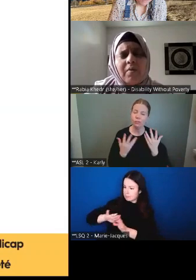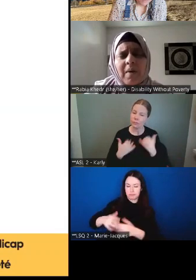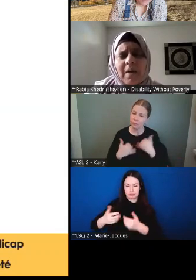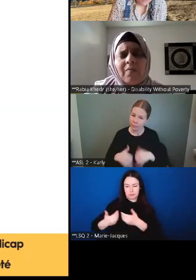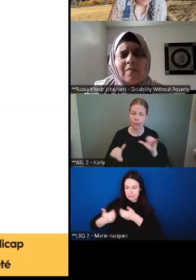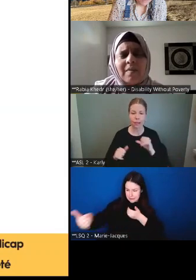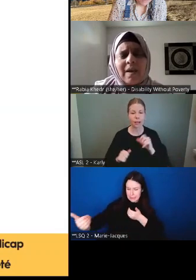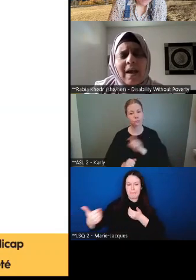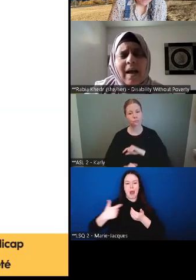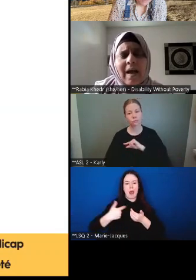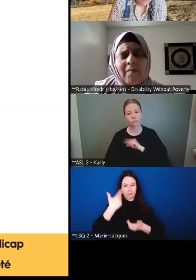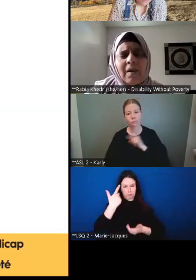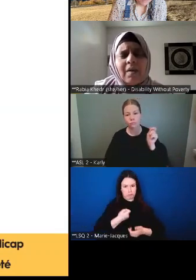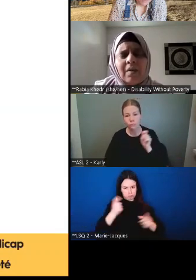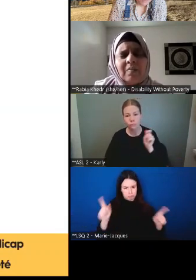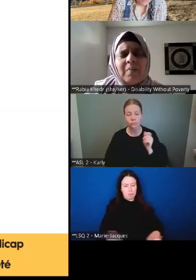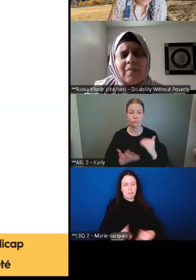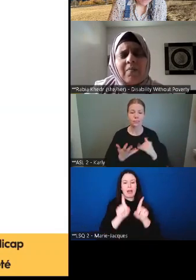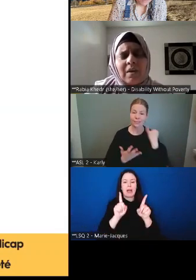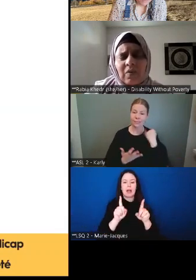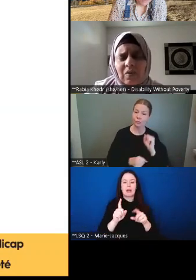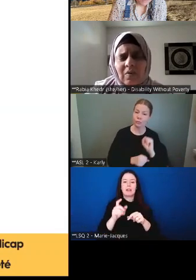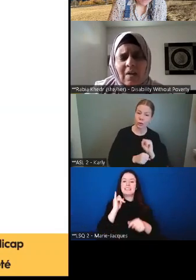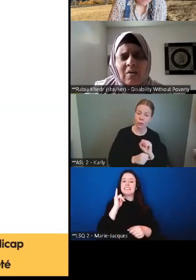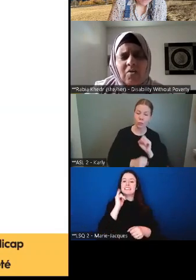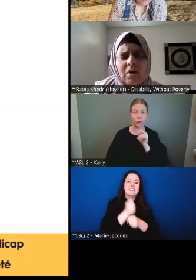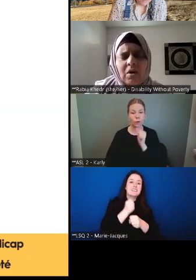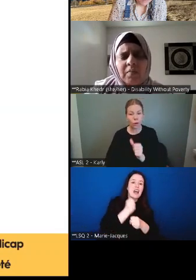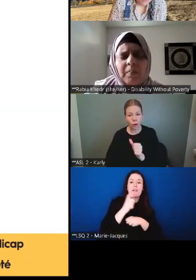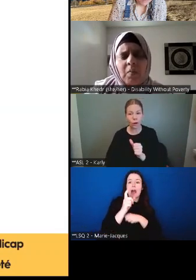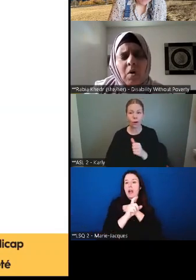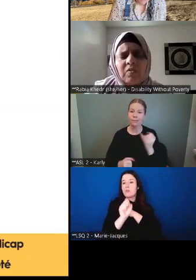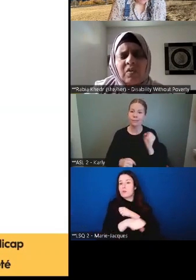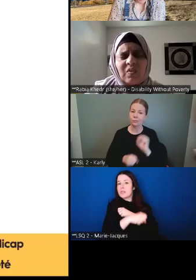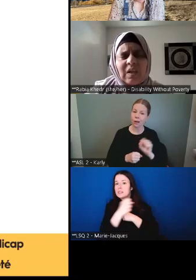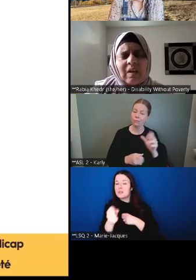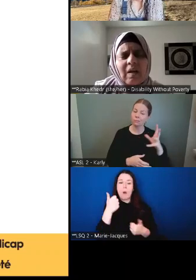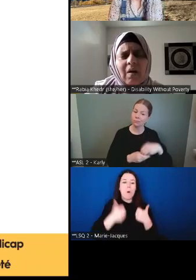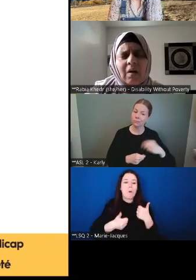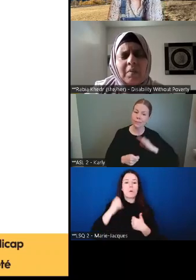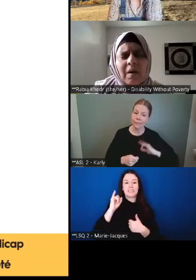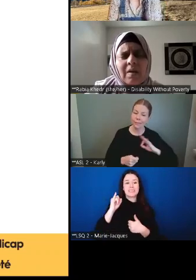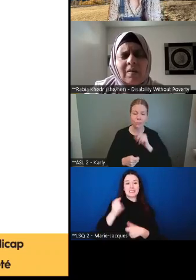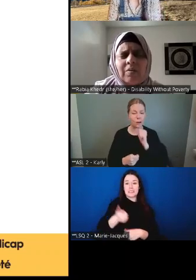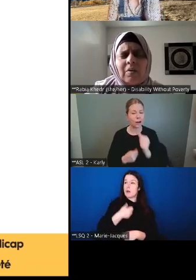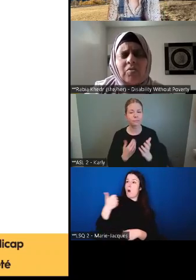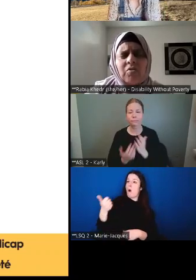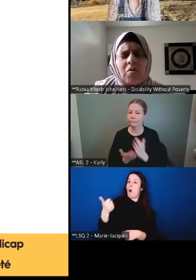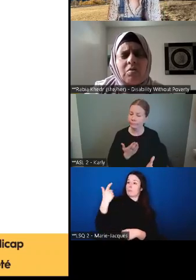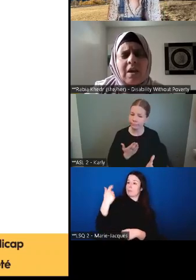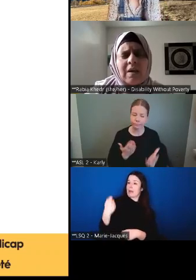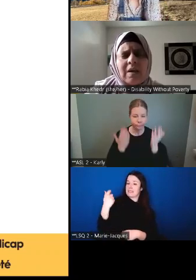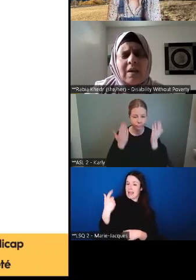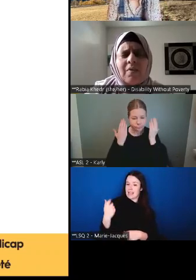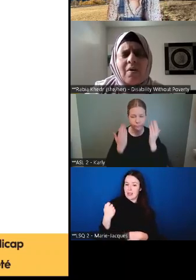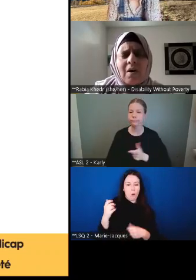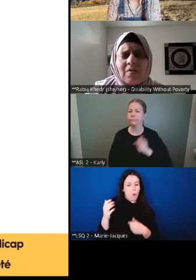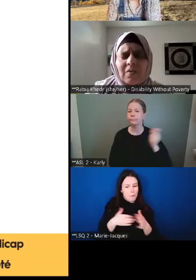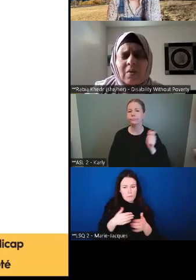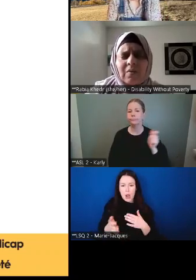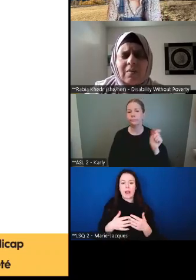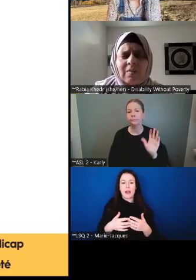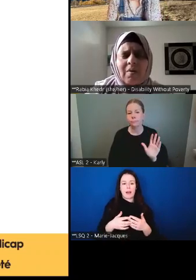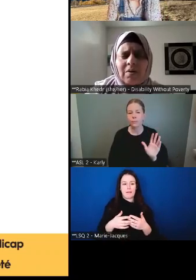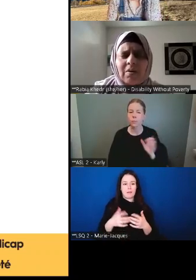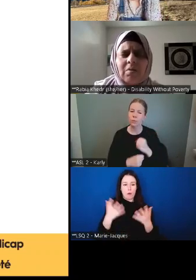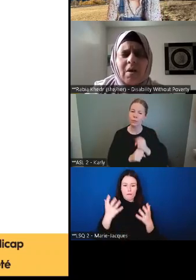peu importe s'ils ont un emploi ou non ou s'ils reçoivent déjà un autre type de prestations. Nous voulons voir